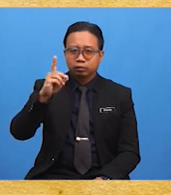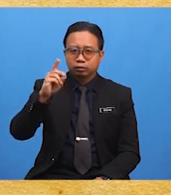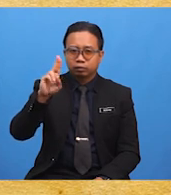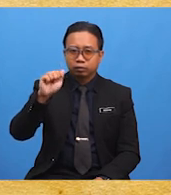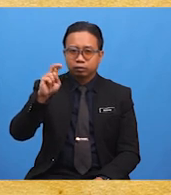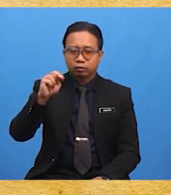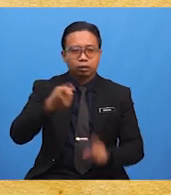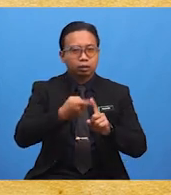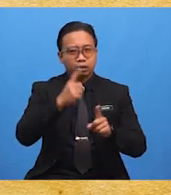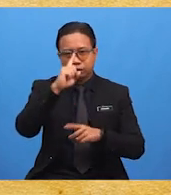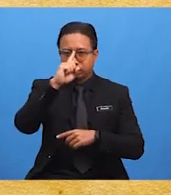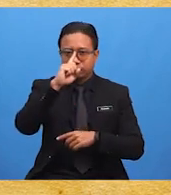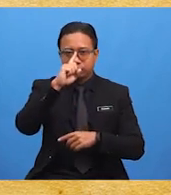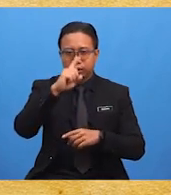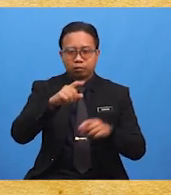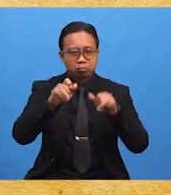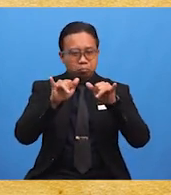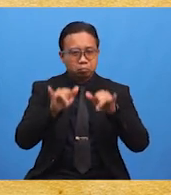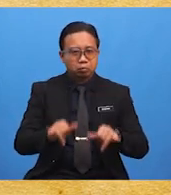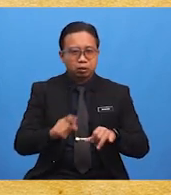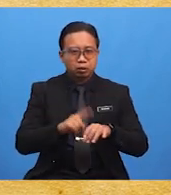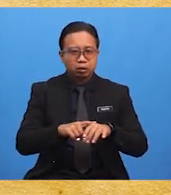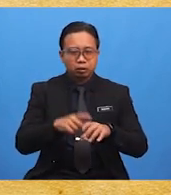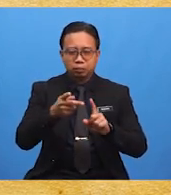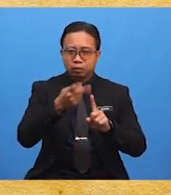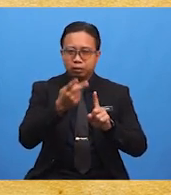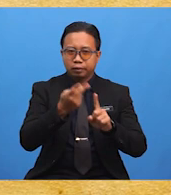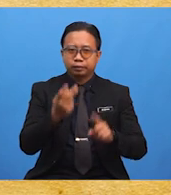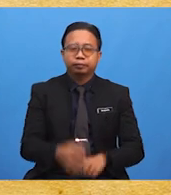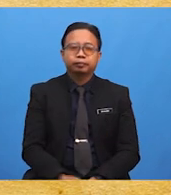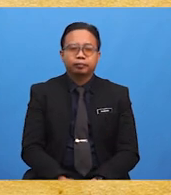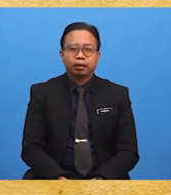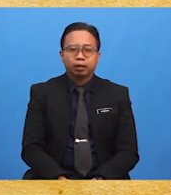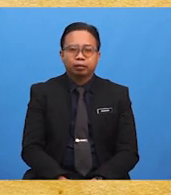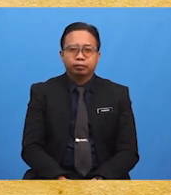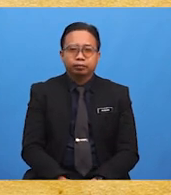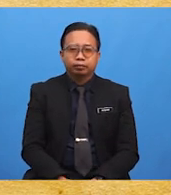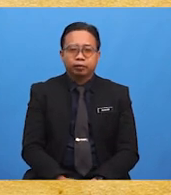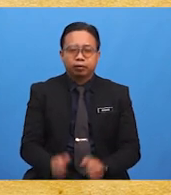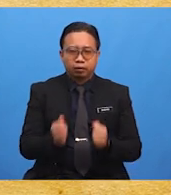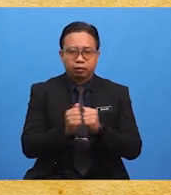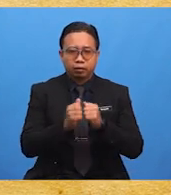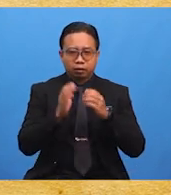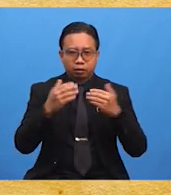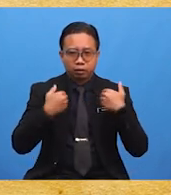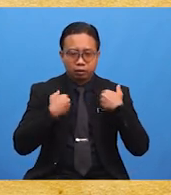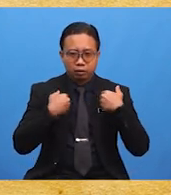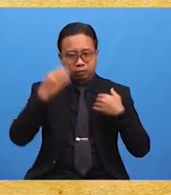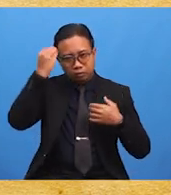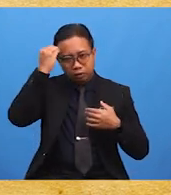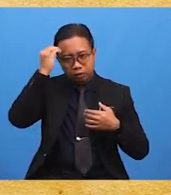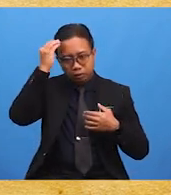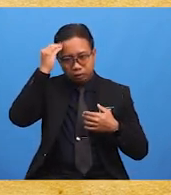ditempatkan di Forge of Cornwallis di Pulau Pinang. Dengan penubuhan negeri-negeri Melayu bersekutu,